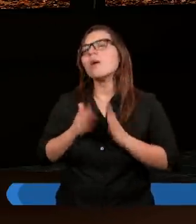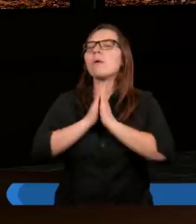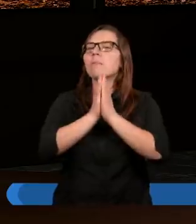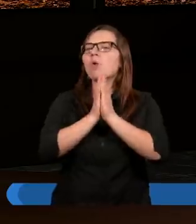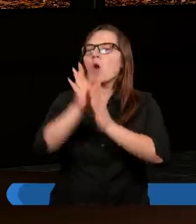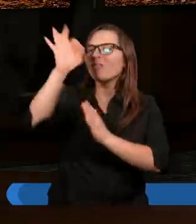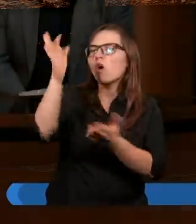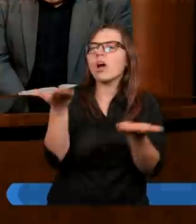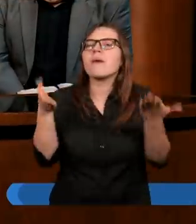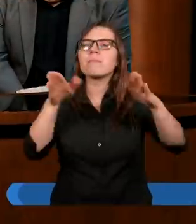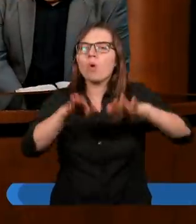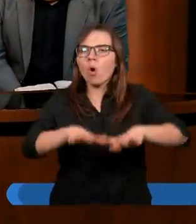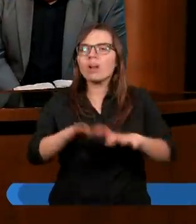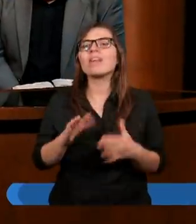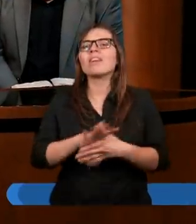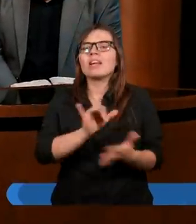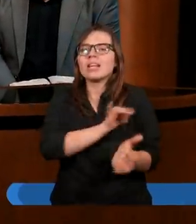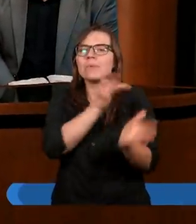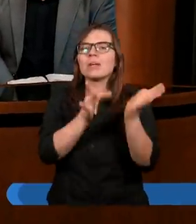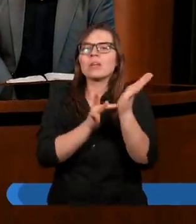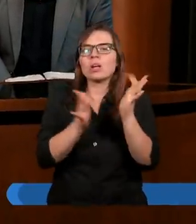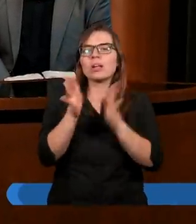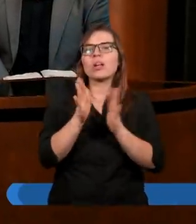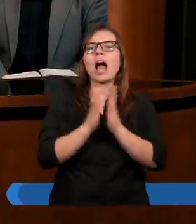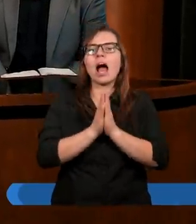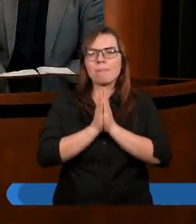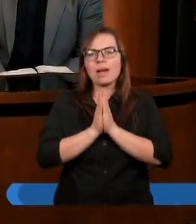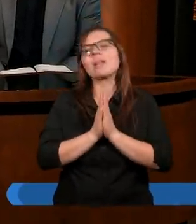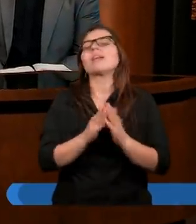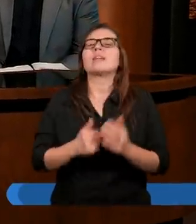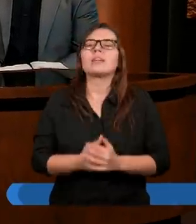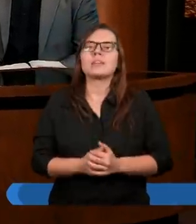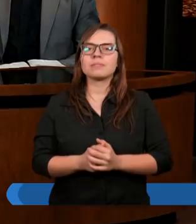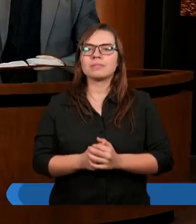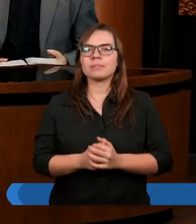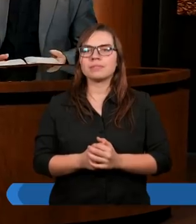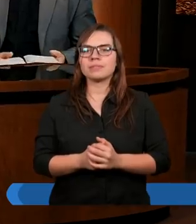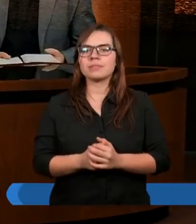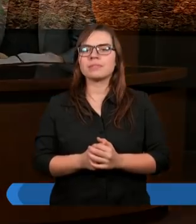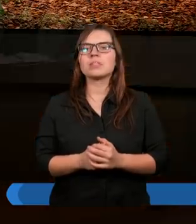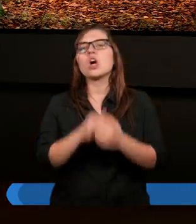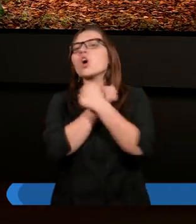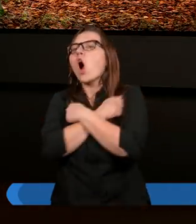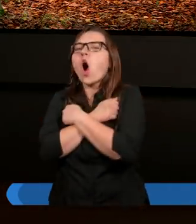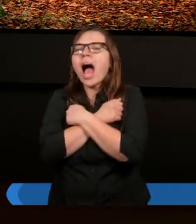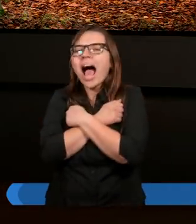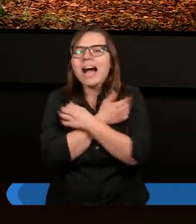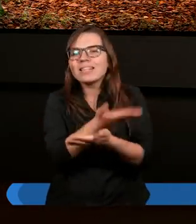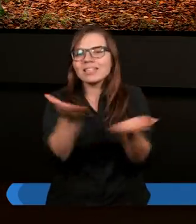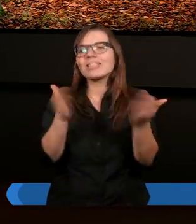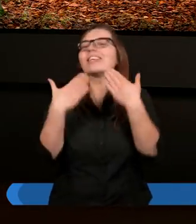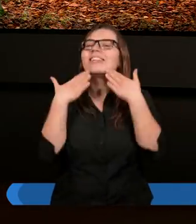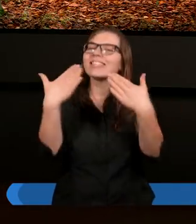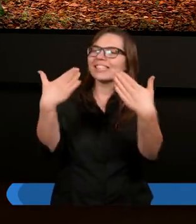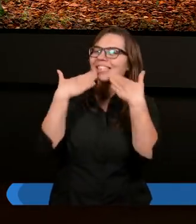Prosimy o Twoje błogosławieństwo. W imieniu Jezusa. Amen. Amen. Kochani, dziękujemy i Wam,